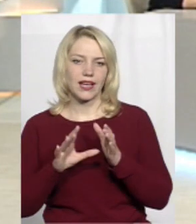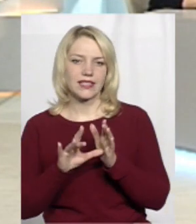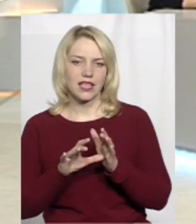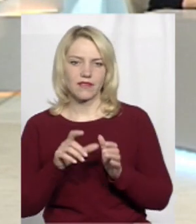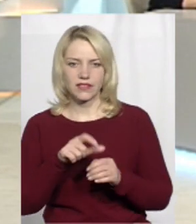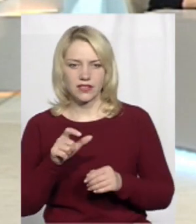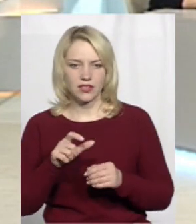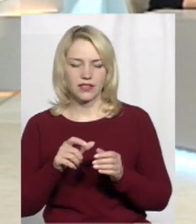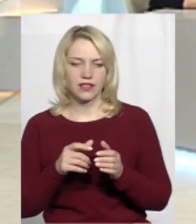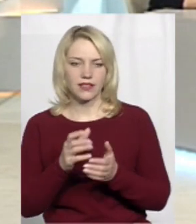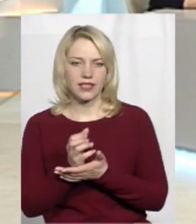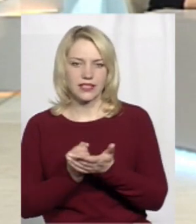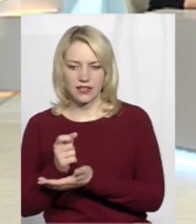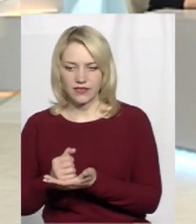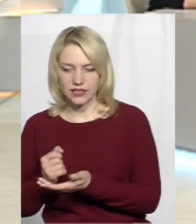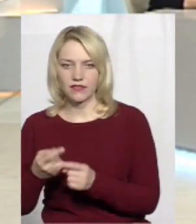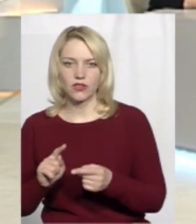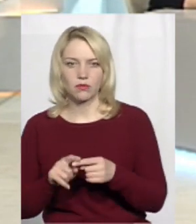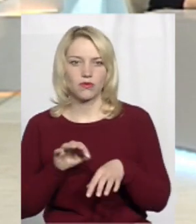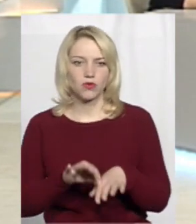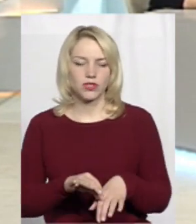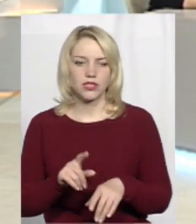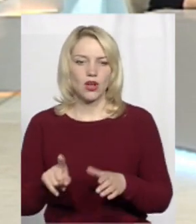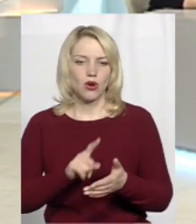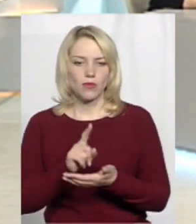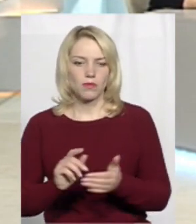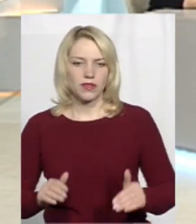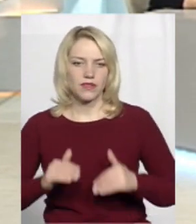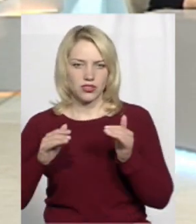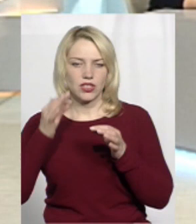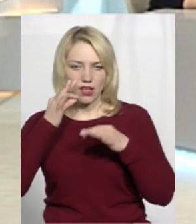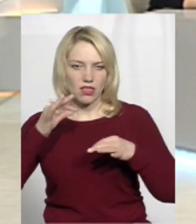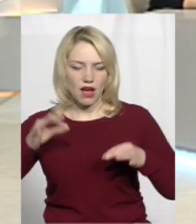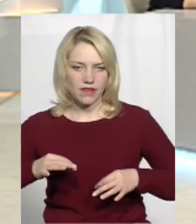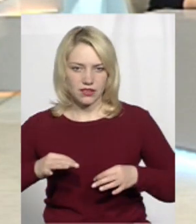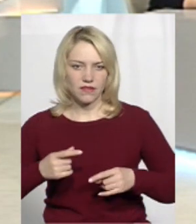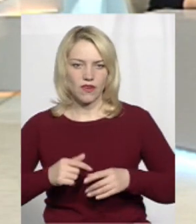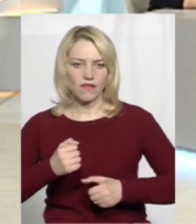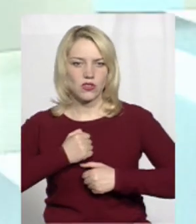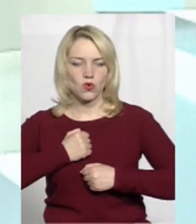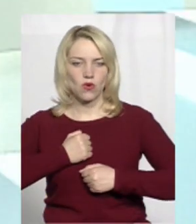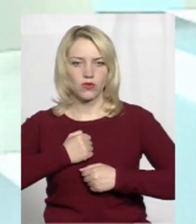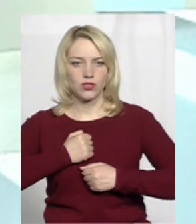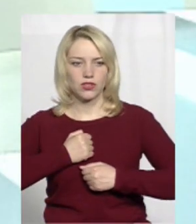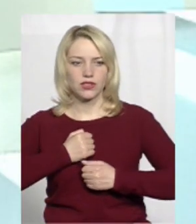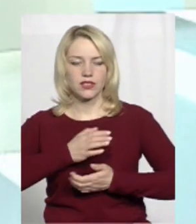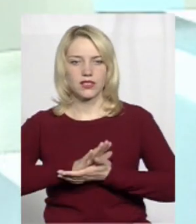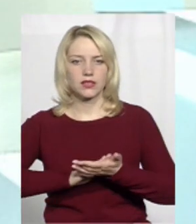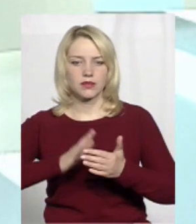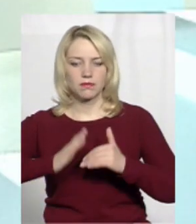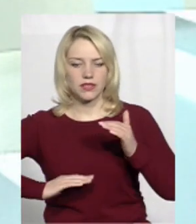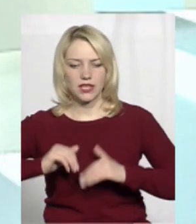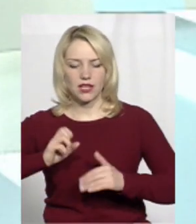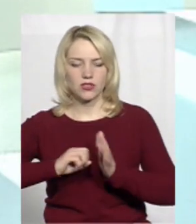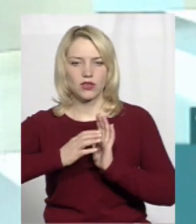обов'язково підвищення навиків військової спеціальності,